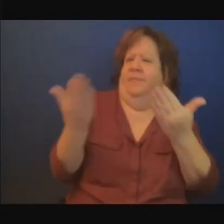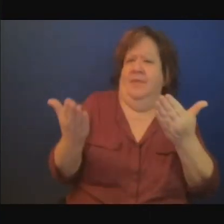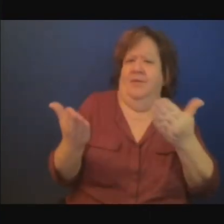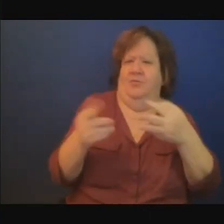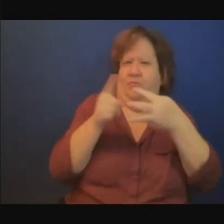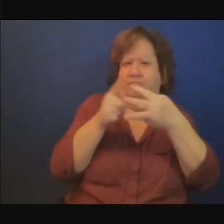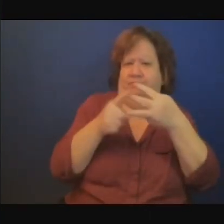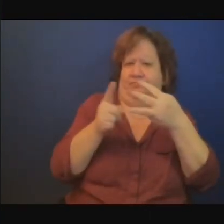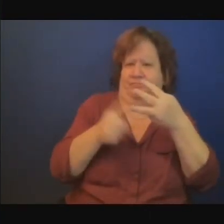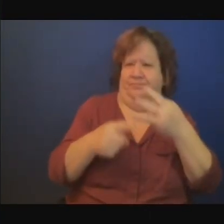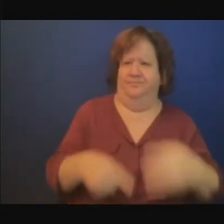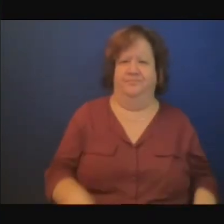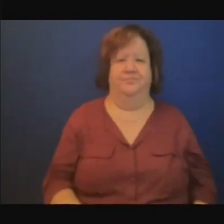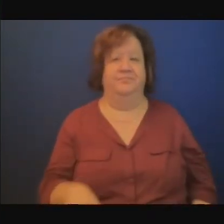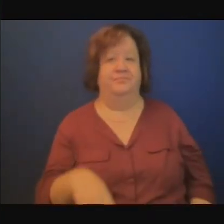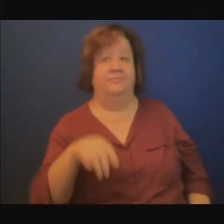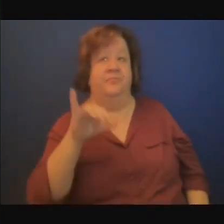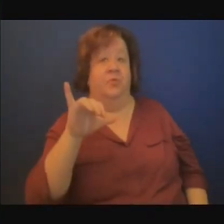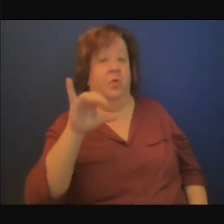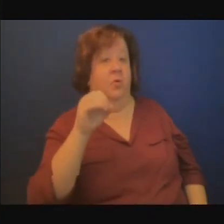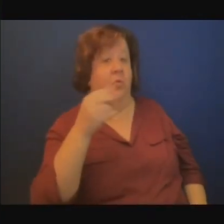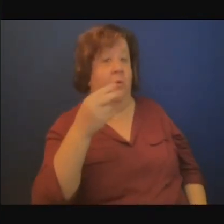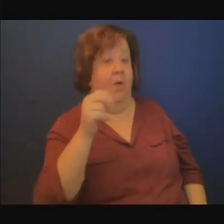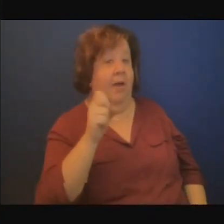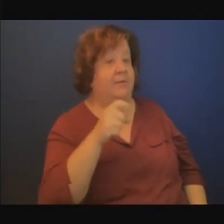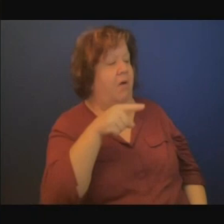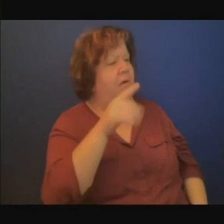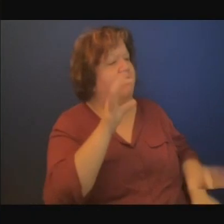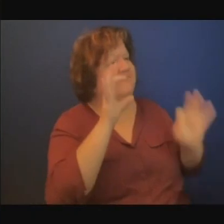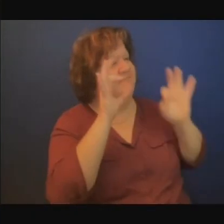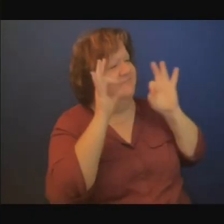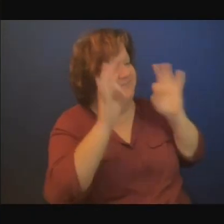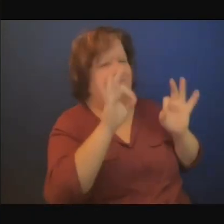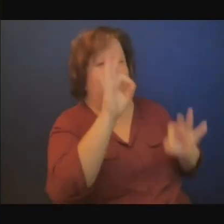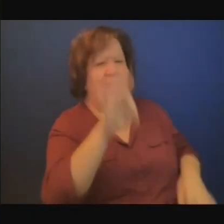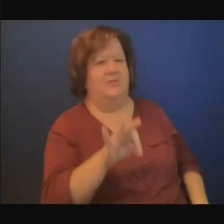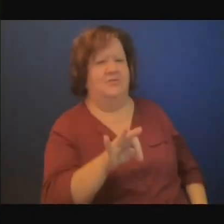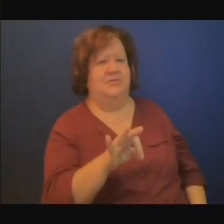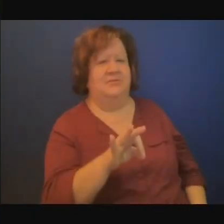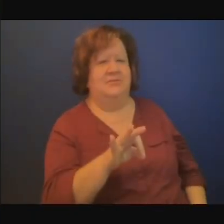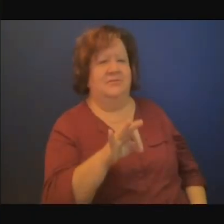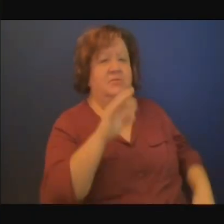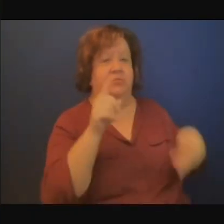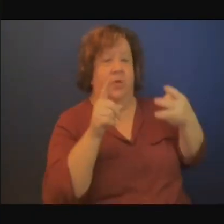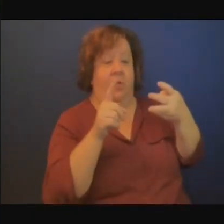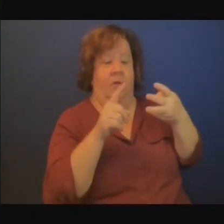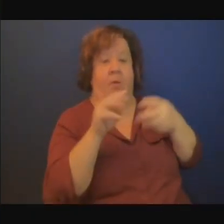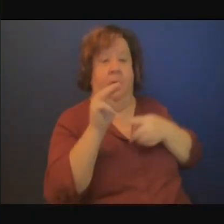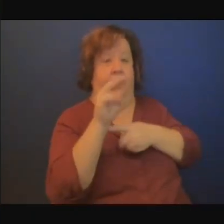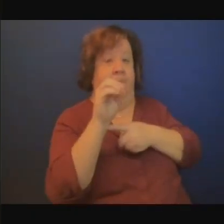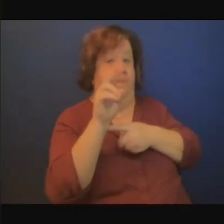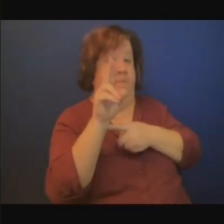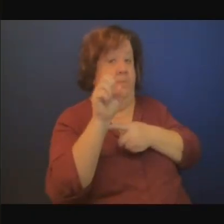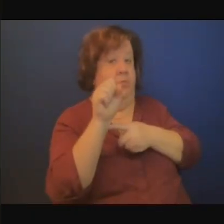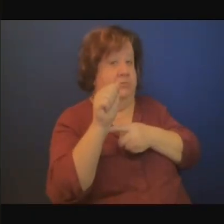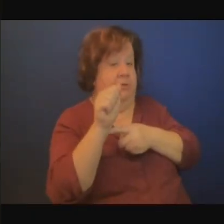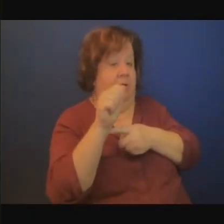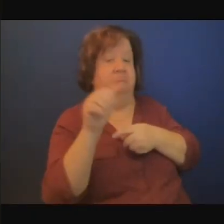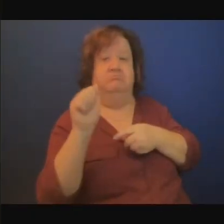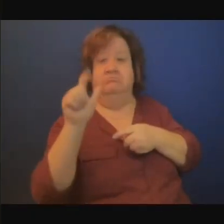mesure de répondre. Anita, je vais vous donner la parole. Ensuite, à Moussa. Allez-y.